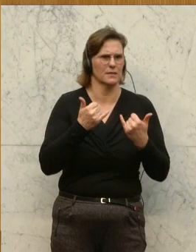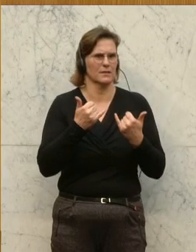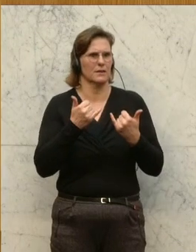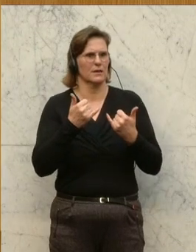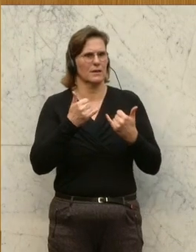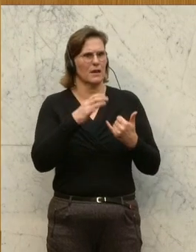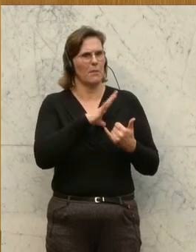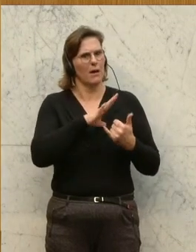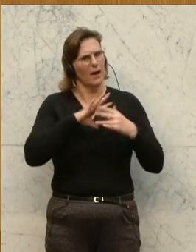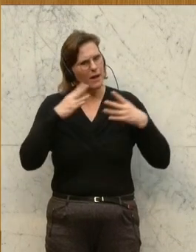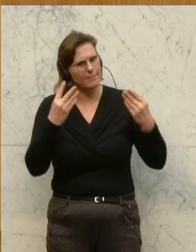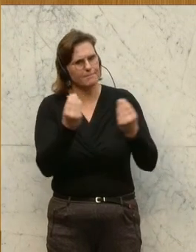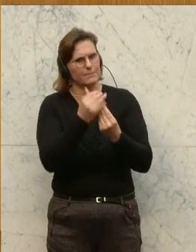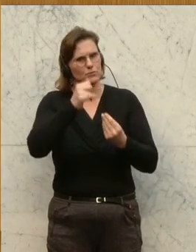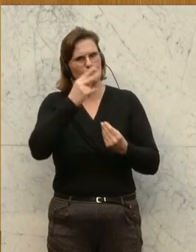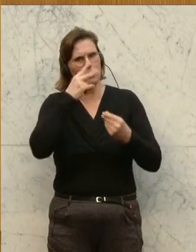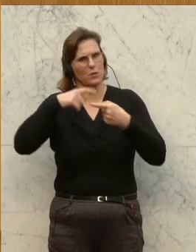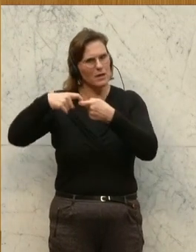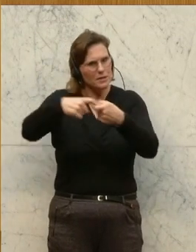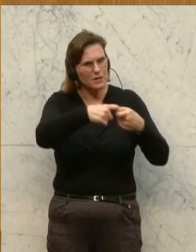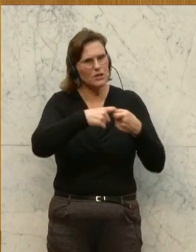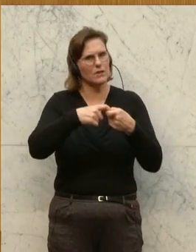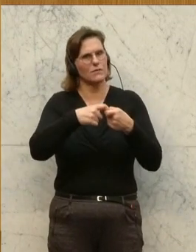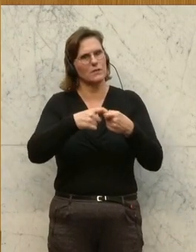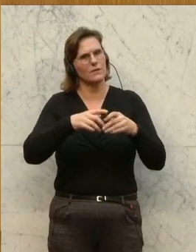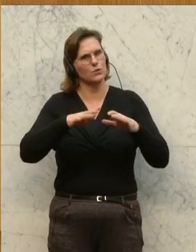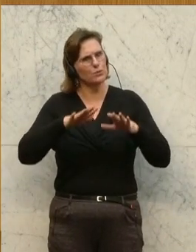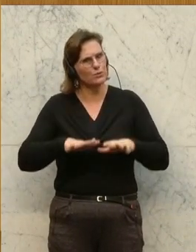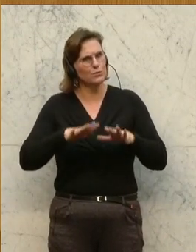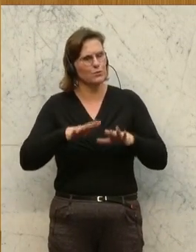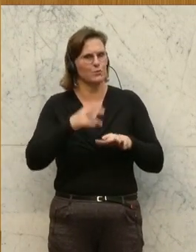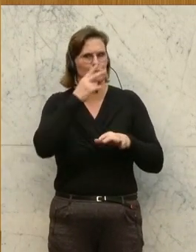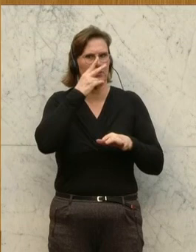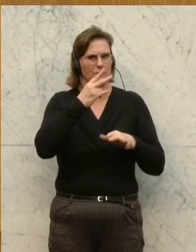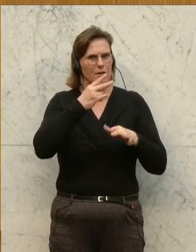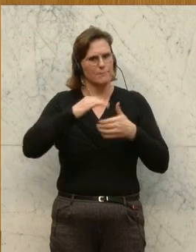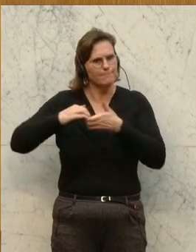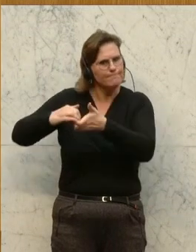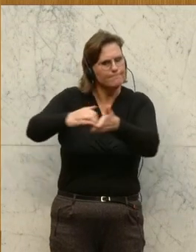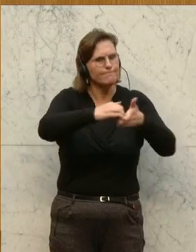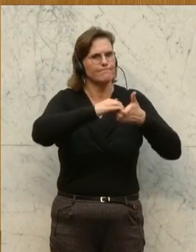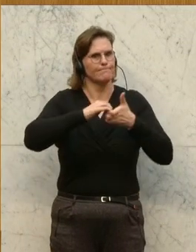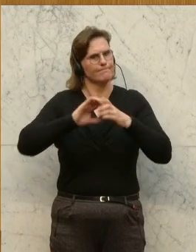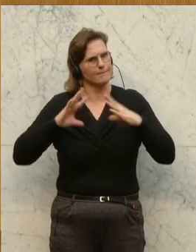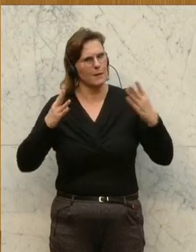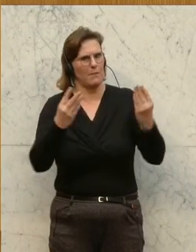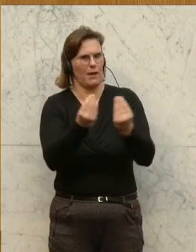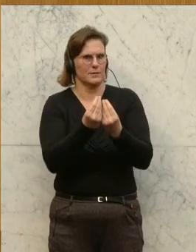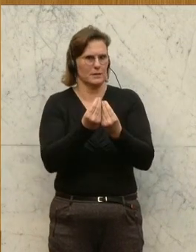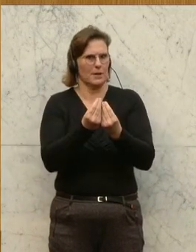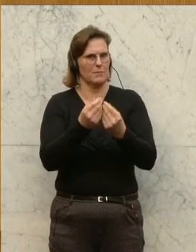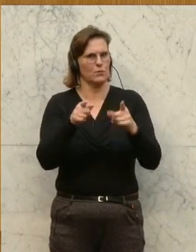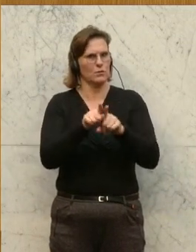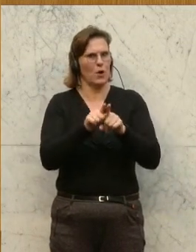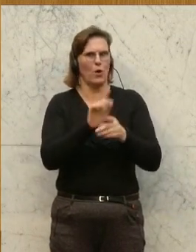insgesamt, glaube ich, müssen wir unsere Gesellschaft schon wieder dorthin führen, dass wir hier ein Gemeinwesen sind und dass jeder seinen Beitrag zu